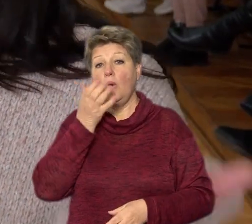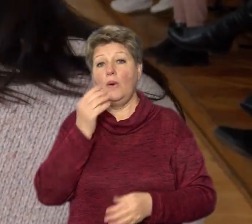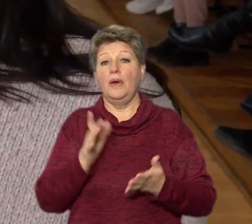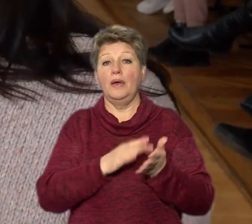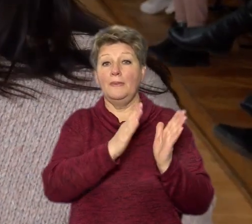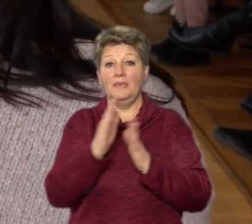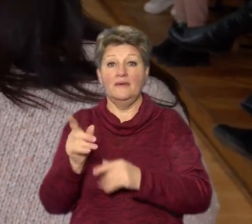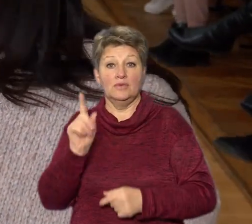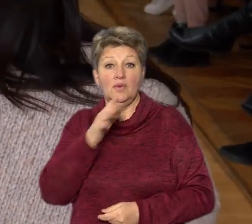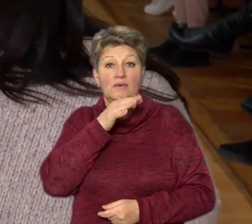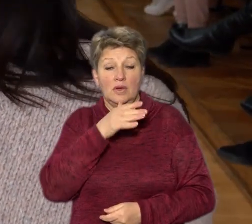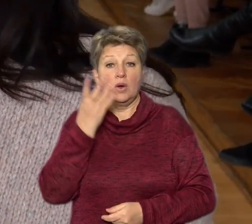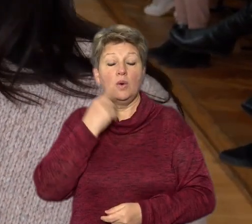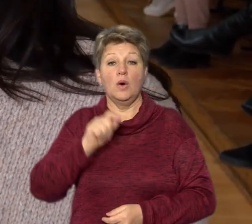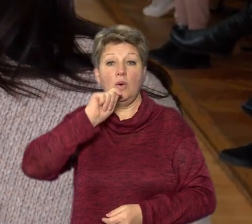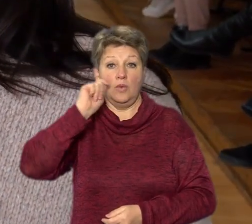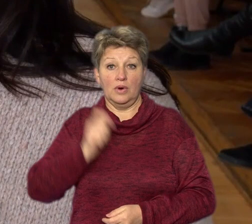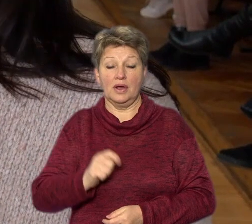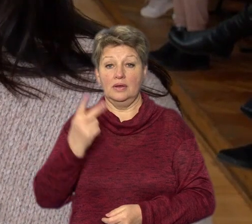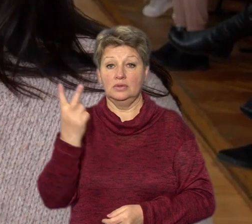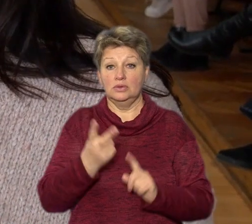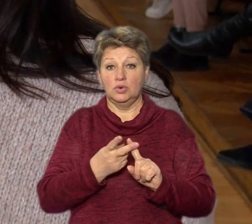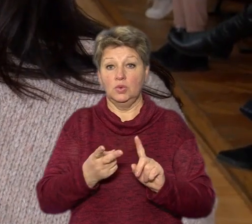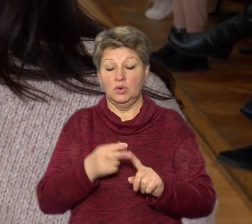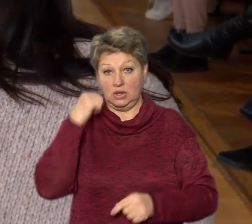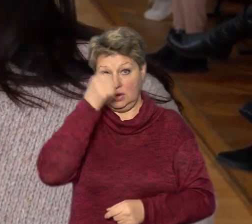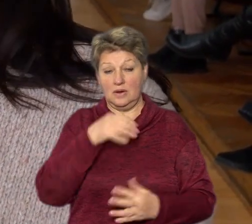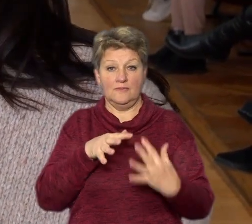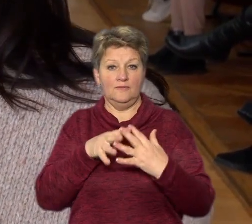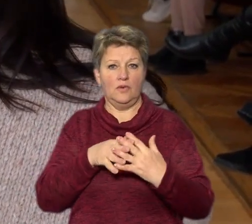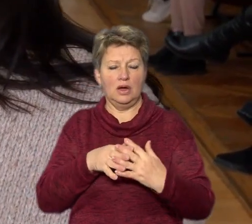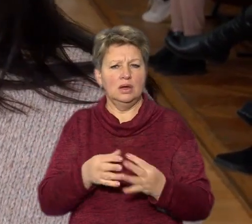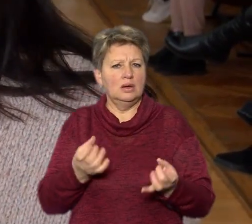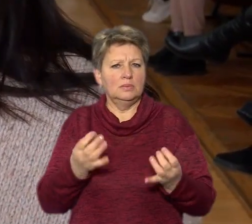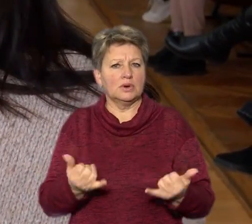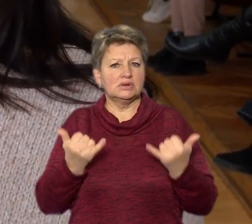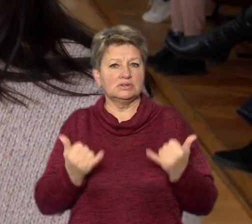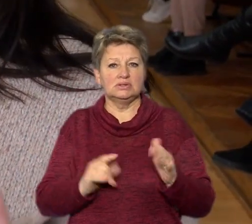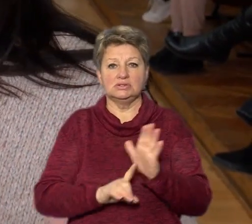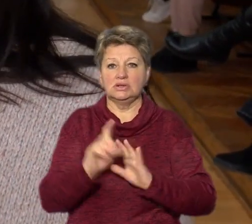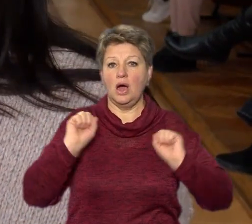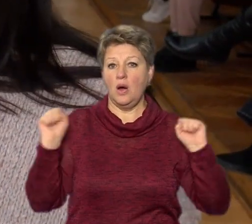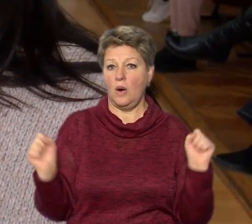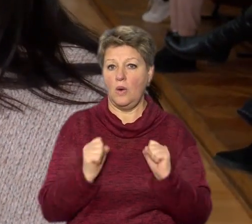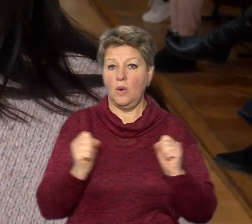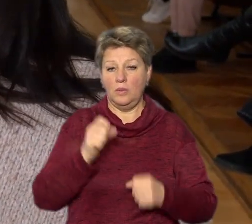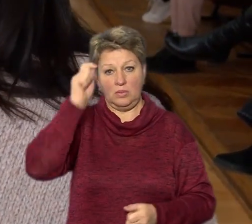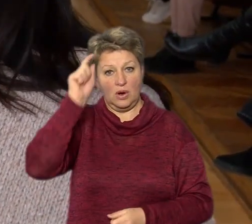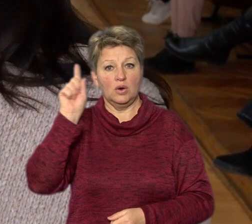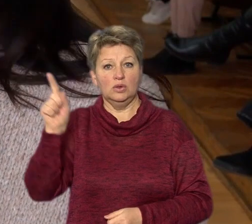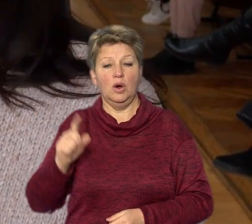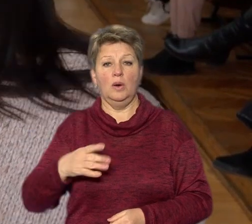час, коли в Україні другий рік війни, просто зараз настали холоди, хлопці мерзнуть,